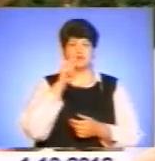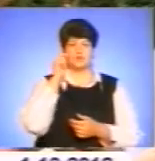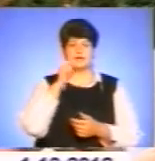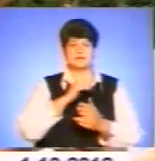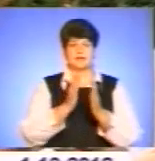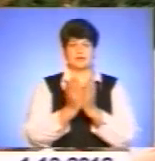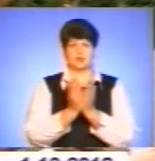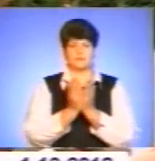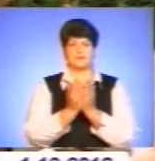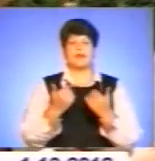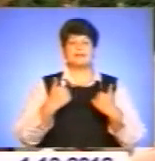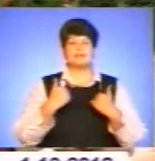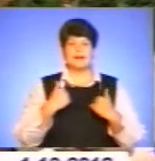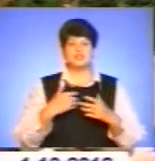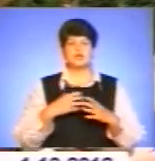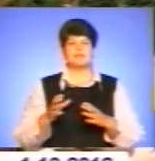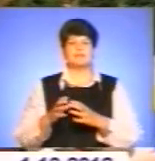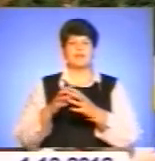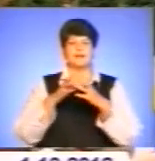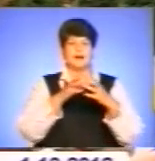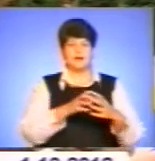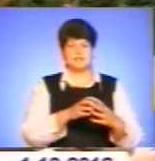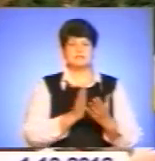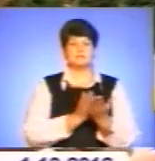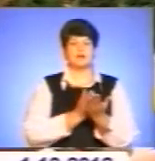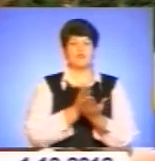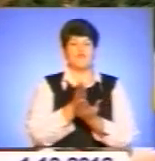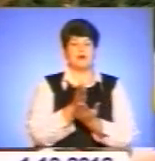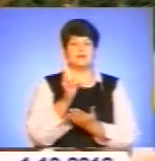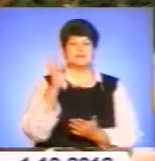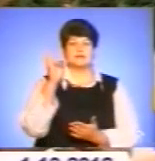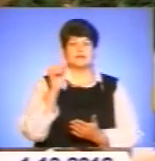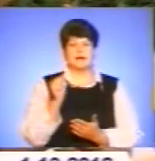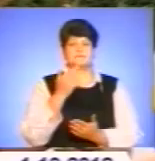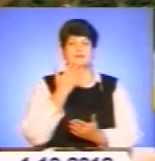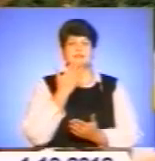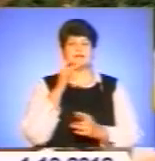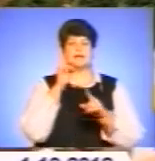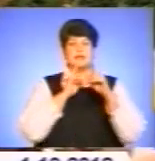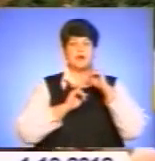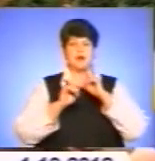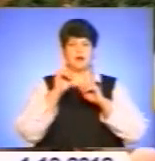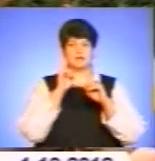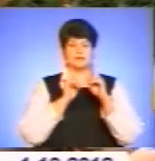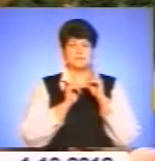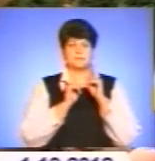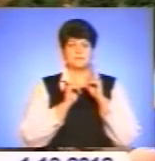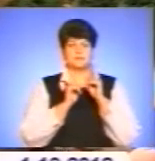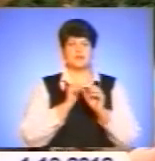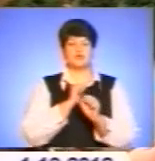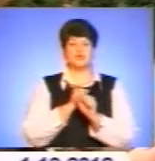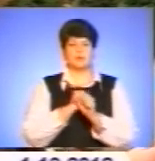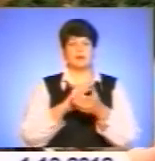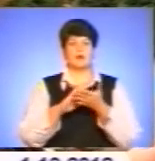Наша делегація спробувалася, ми, та як Національна рада, зробили